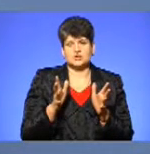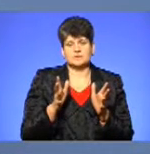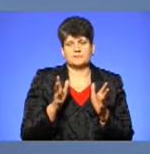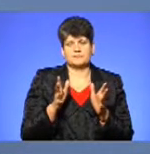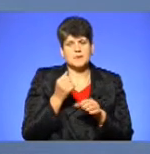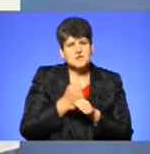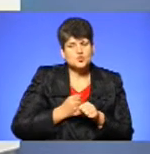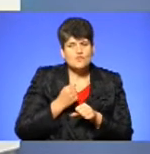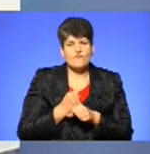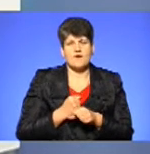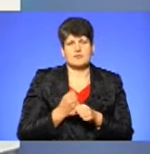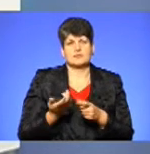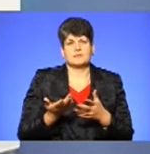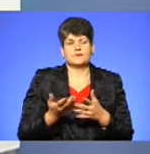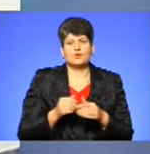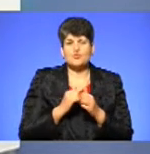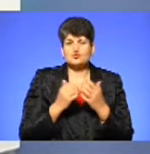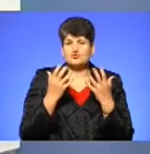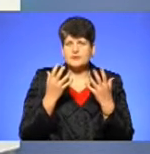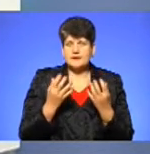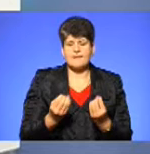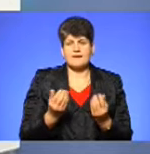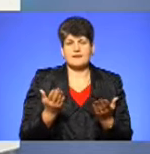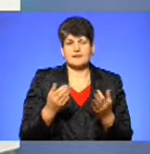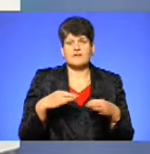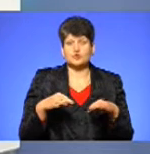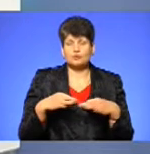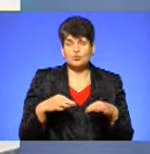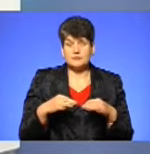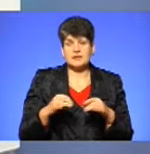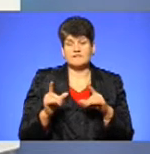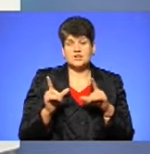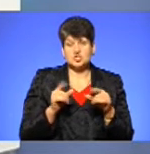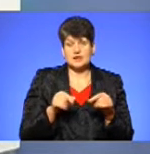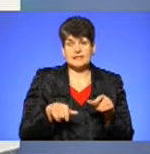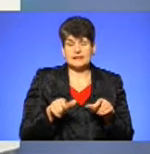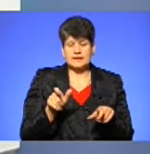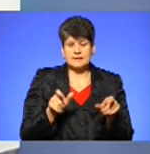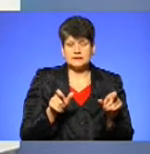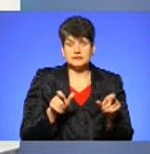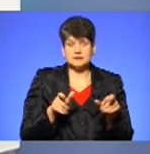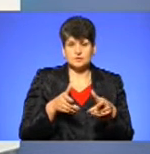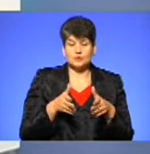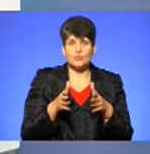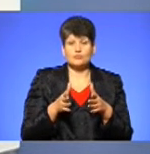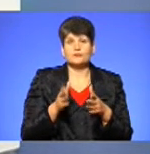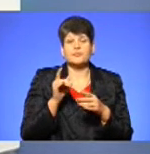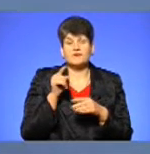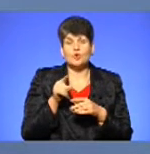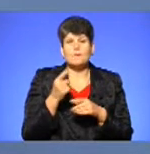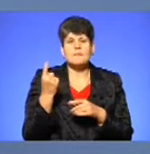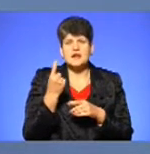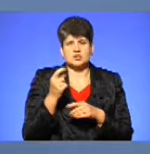попрацювали. Таким чином, кожного дня, як автомобіль виїжджає на лінію, в нього задача стоїть, перш за все,